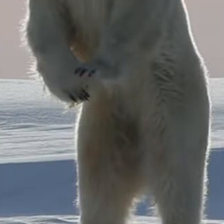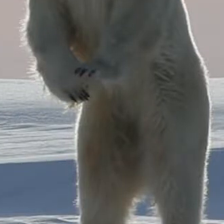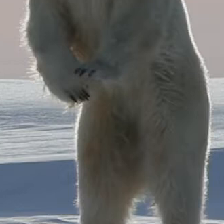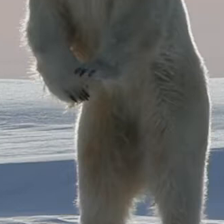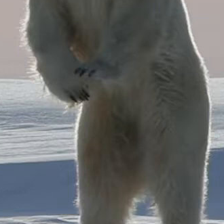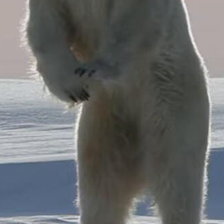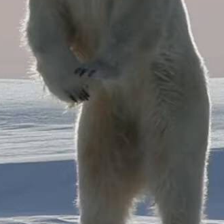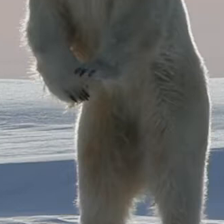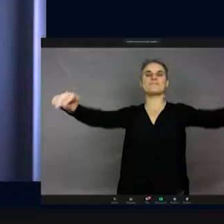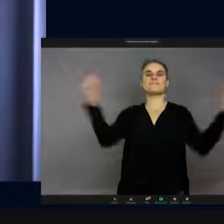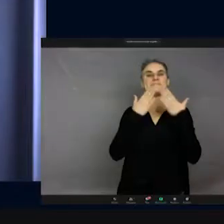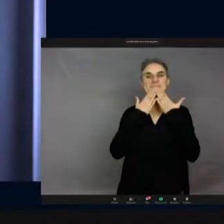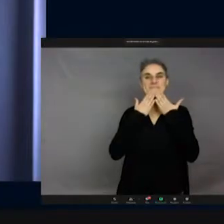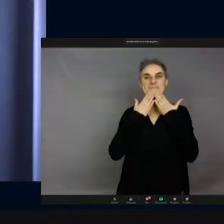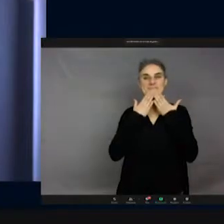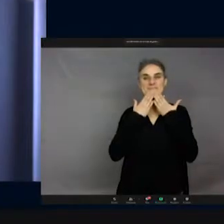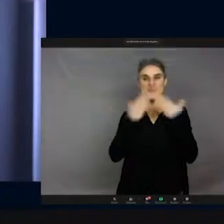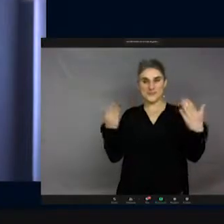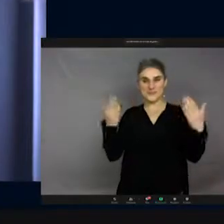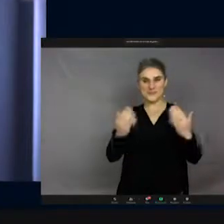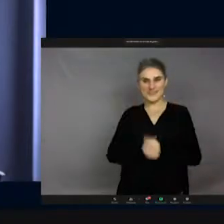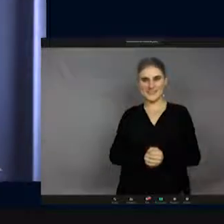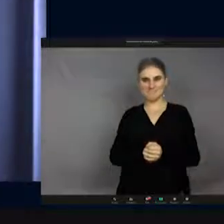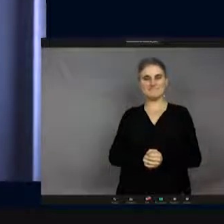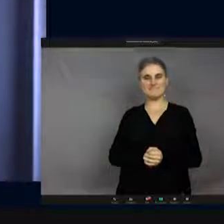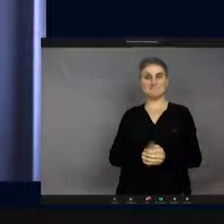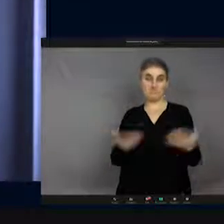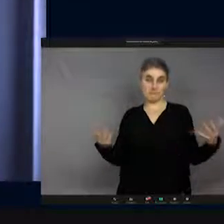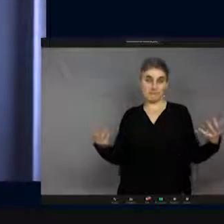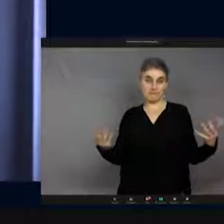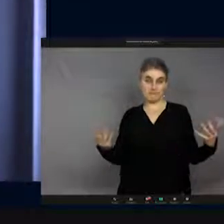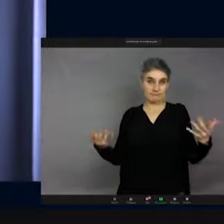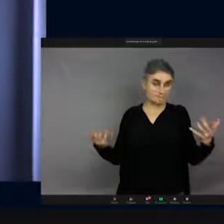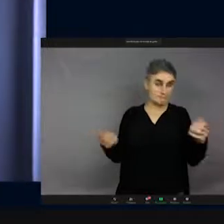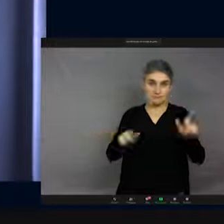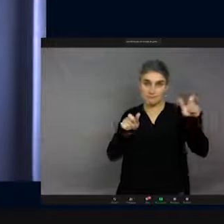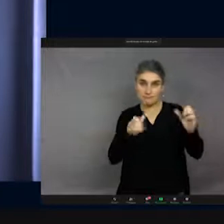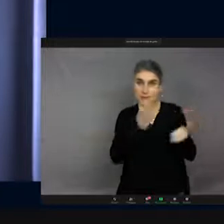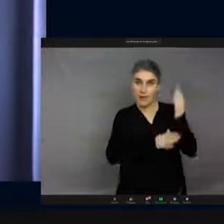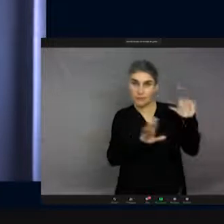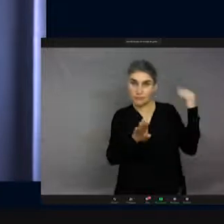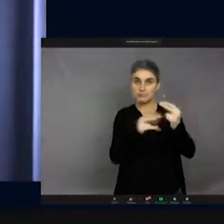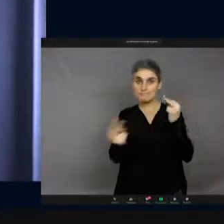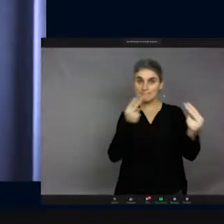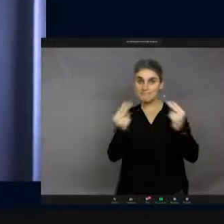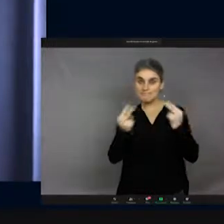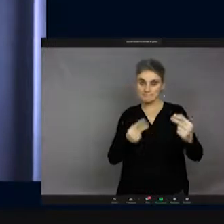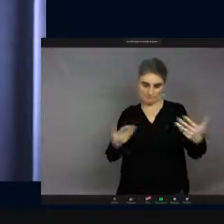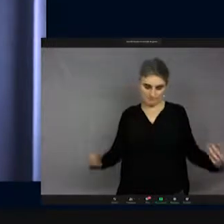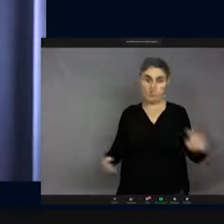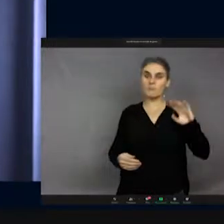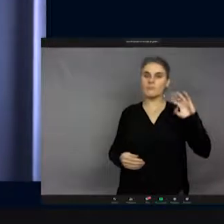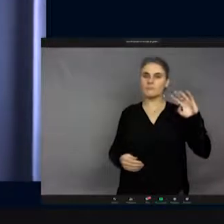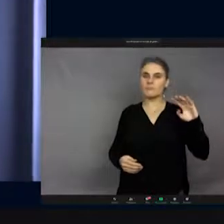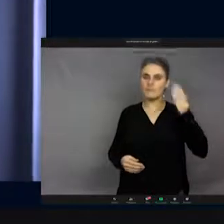Bonjour à ceux qui nous retrouvent, et on retrouve ceux qui sont là depuis ce matin pour cette quatrième journée mondiale des